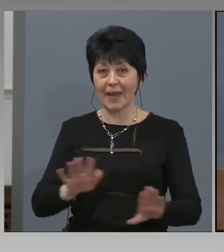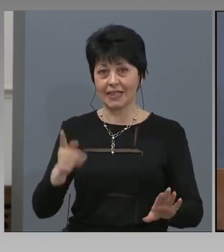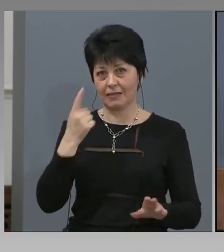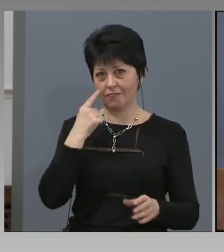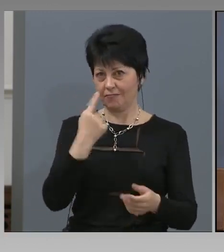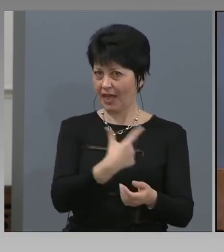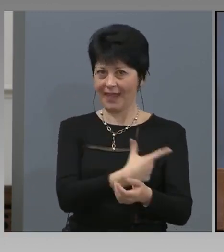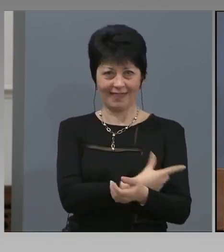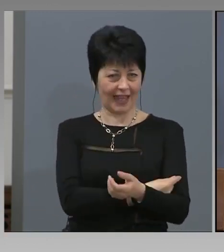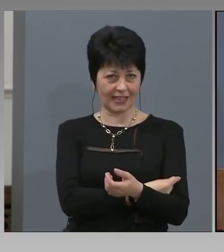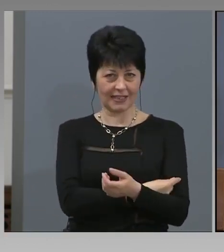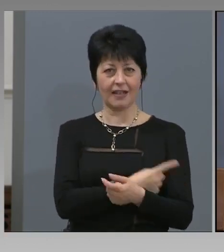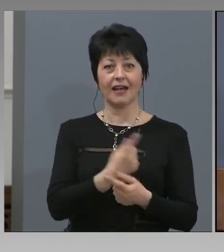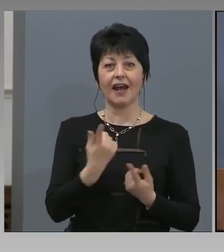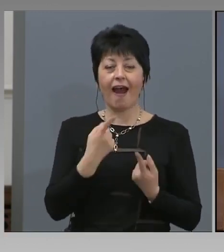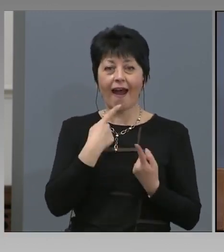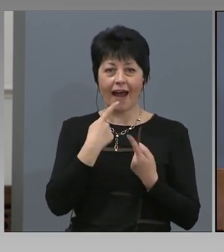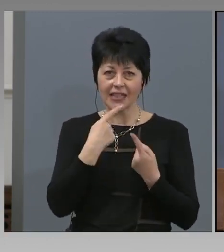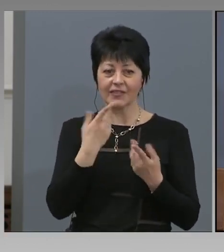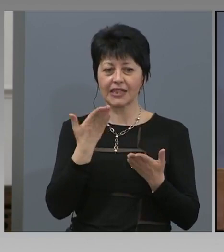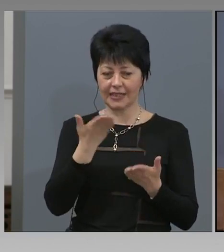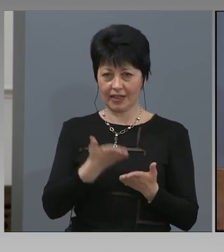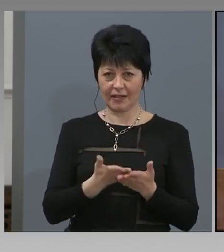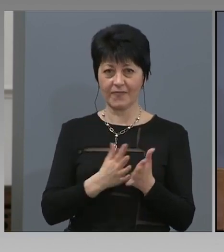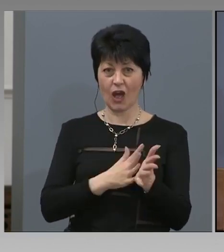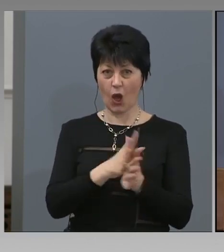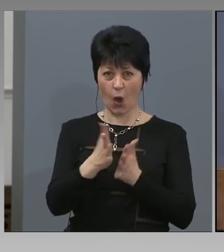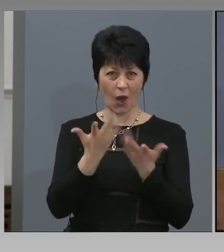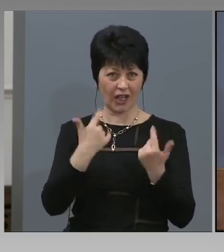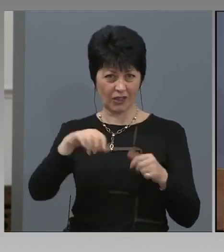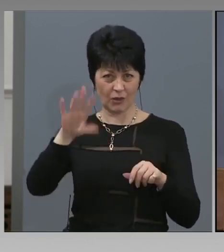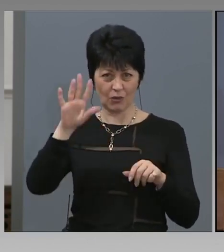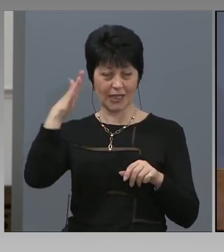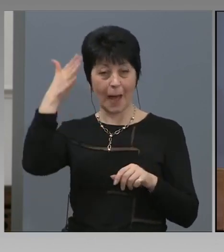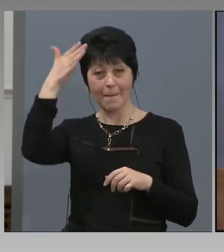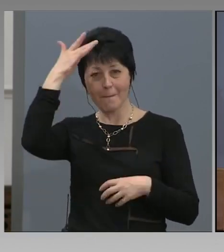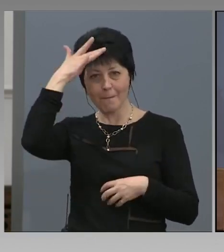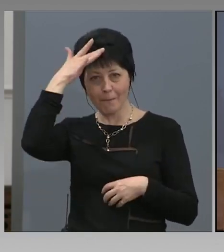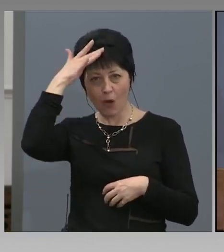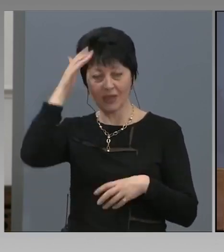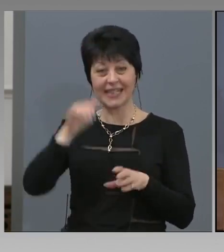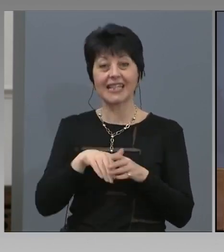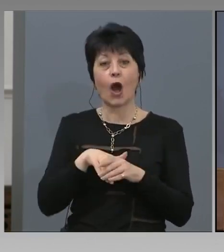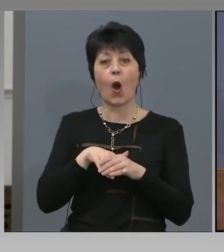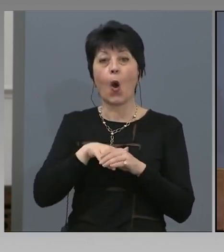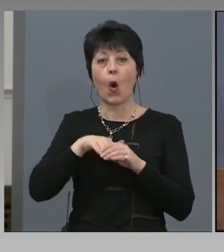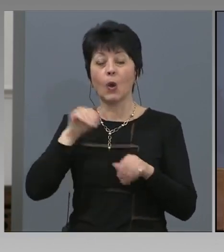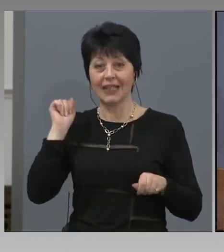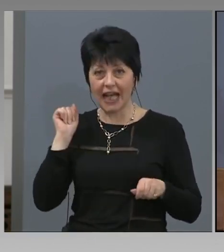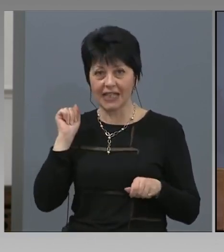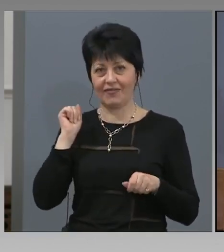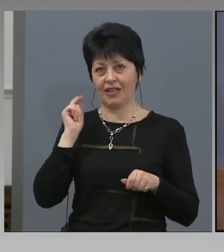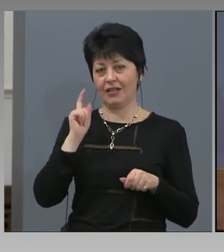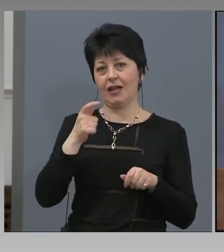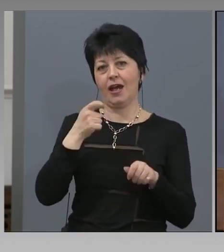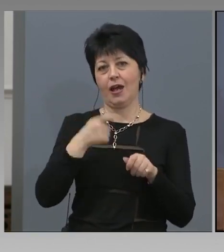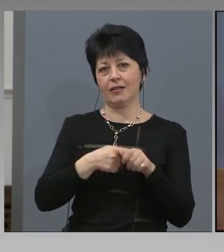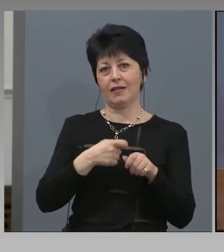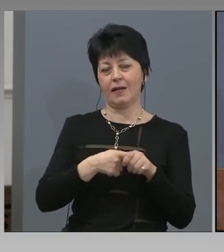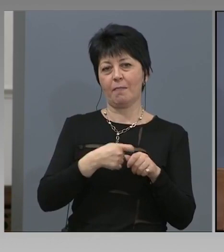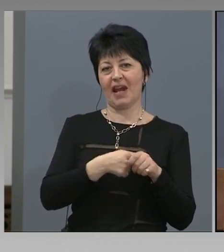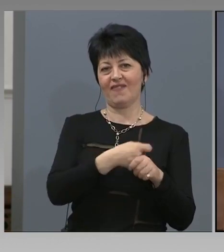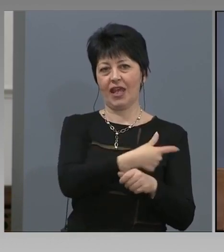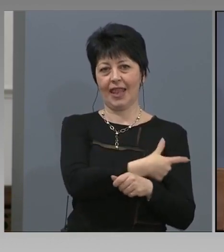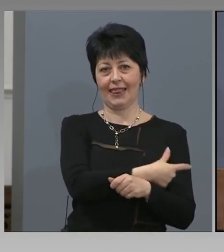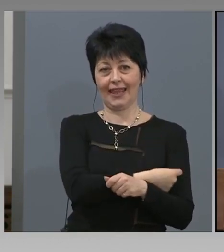Защото се казва така. Хора, които са болни, им се отказва да се тестват. А те от къде знаеш, са болни?